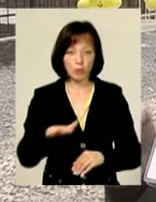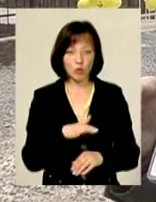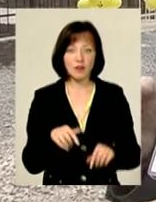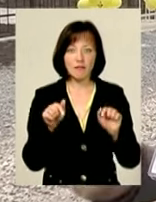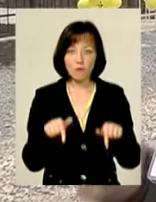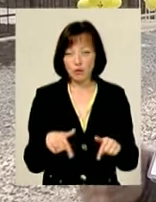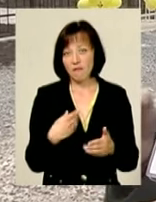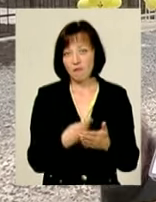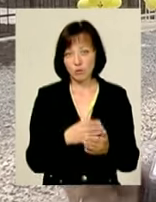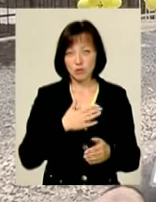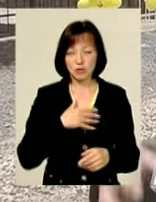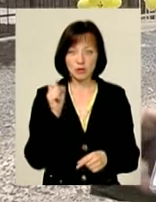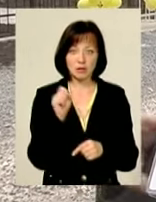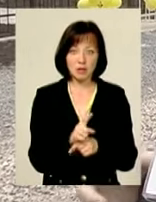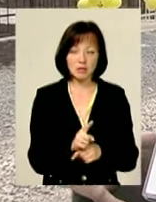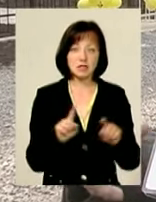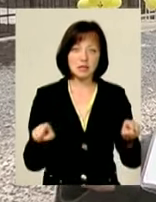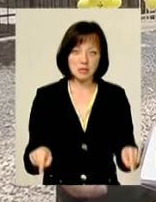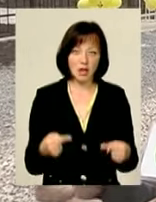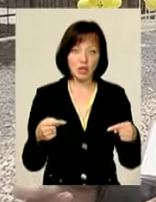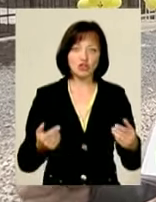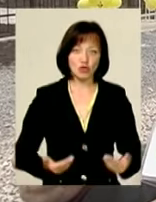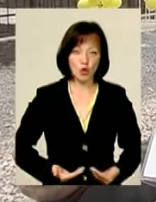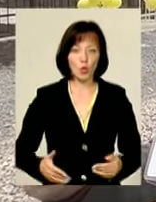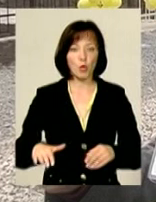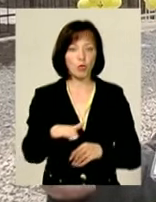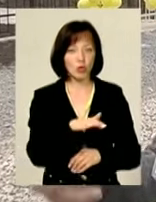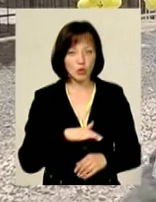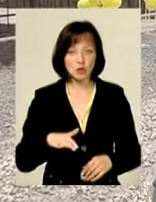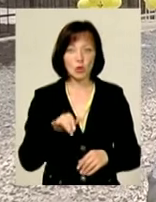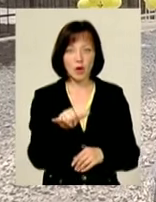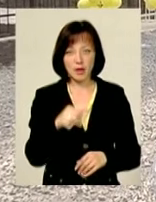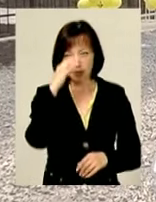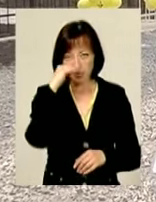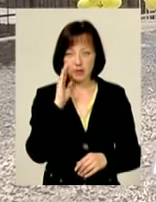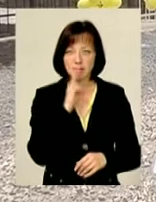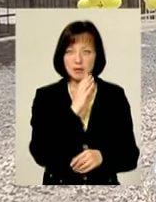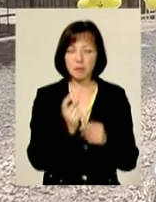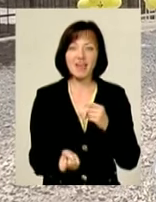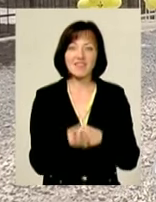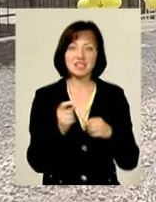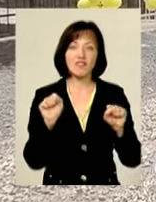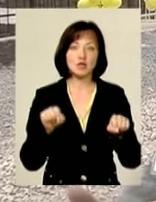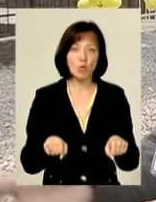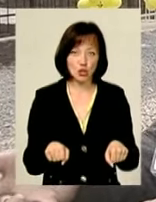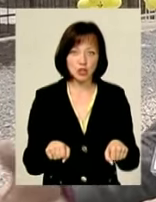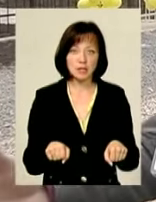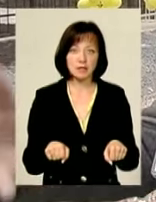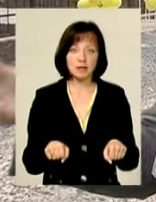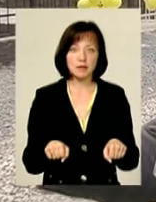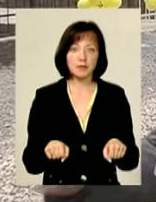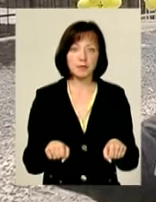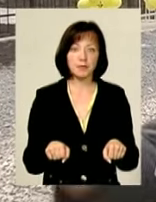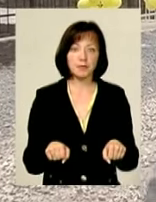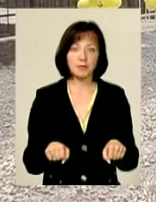фонд видить свою мисі, свою задачу створити житлою площадь, щоб у цих родителів з'явилася можливість взяти